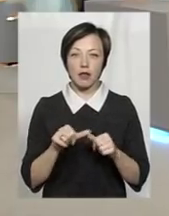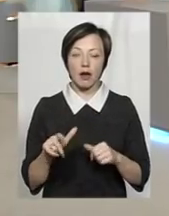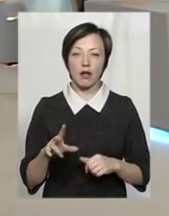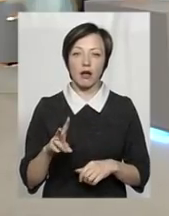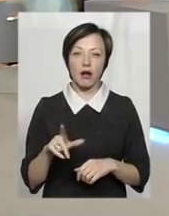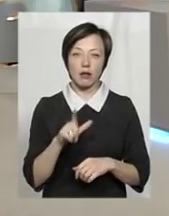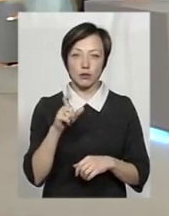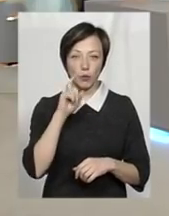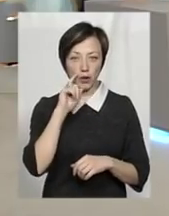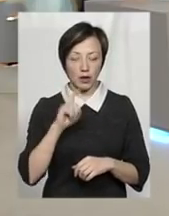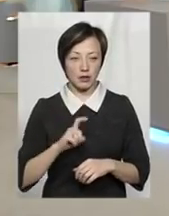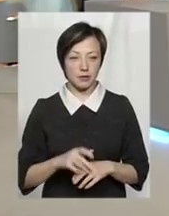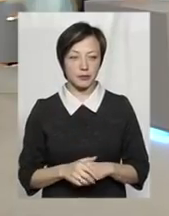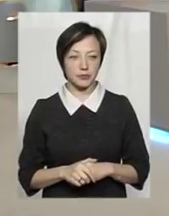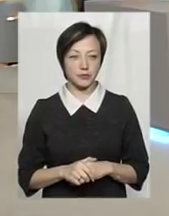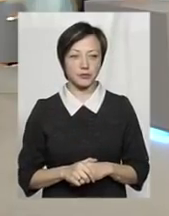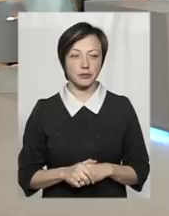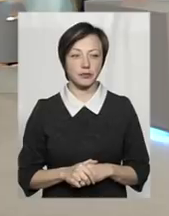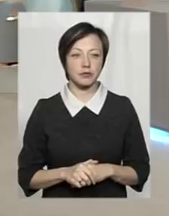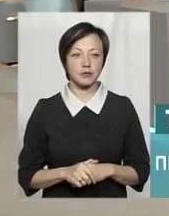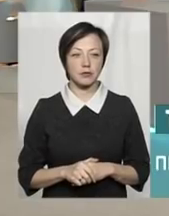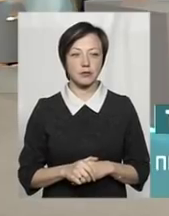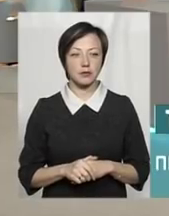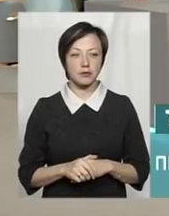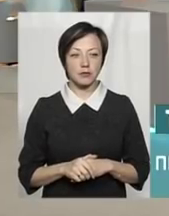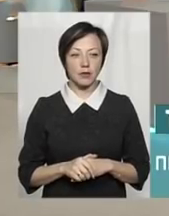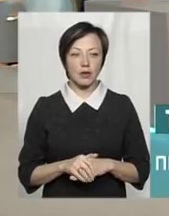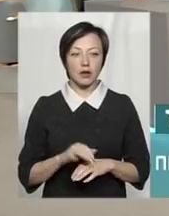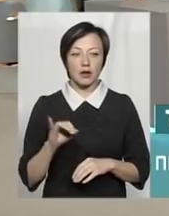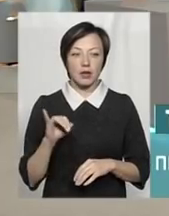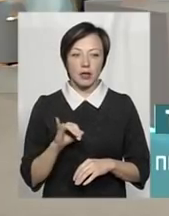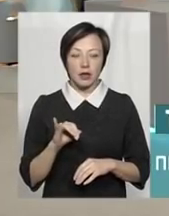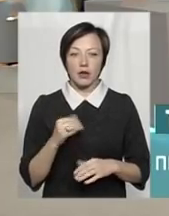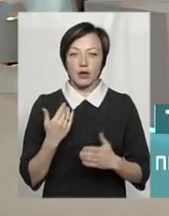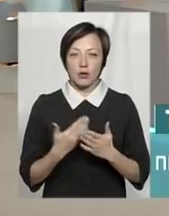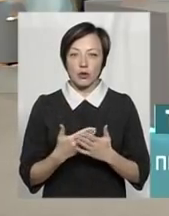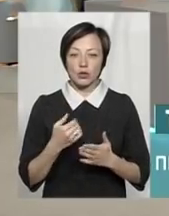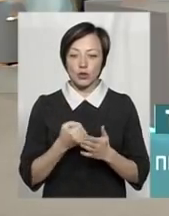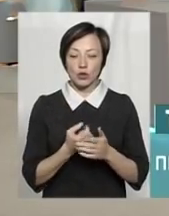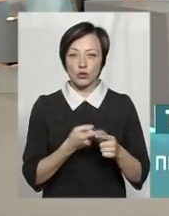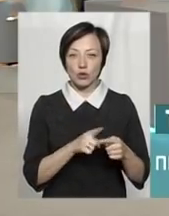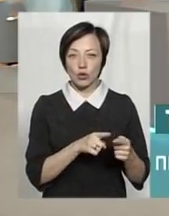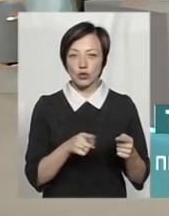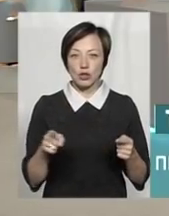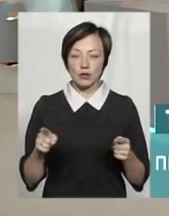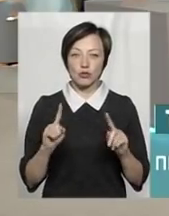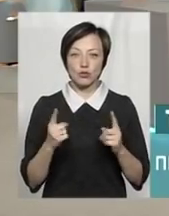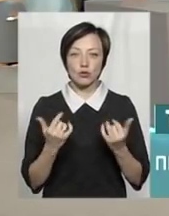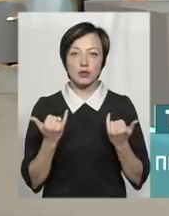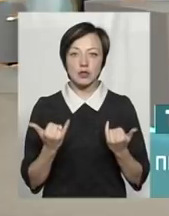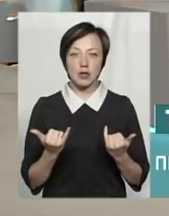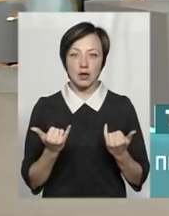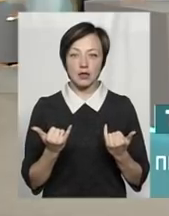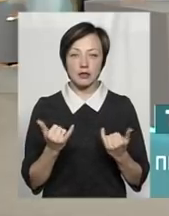Україна». І ось до цього часу, чому зараз не